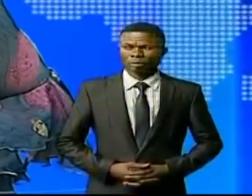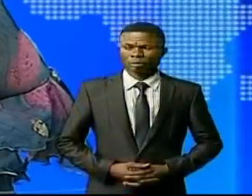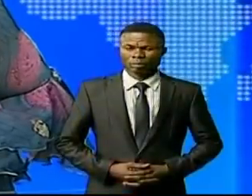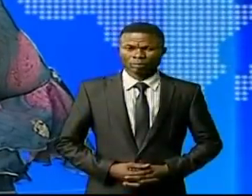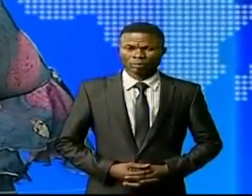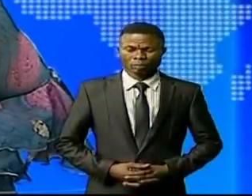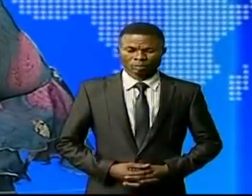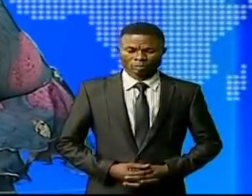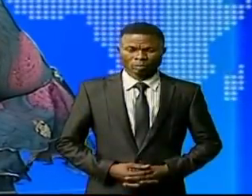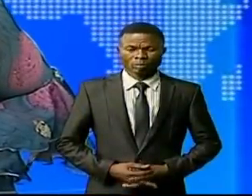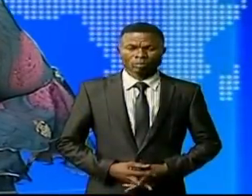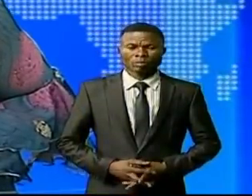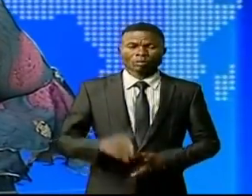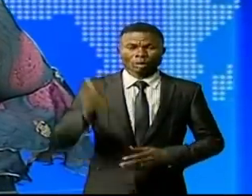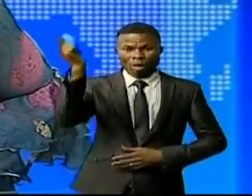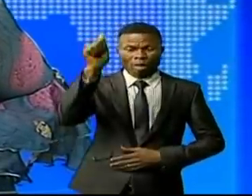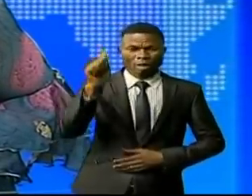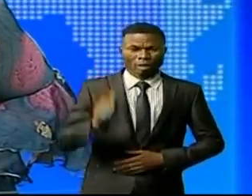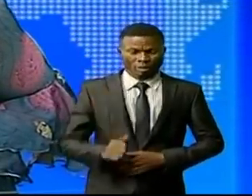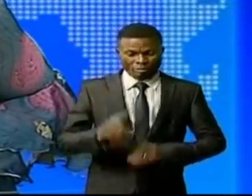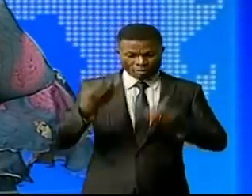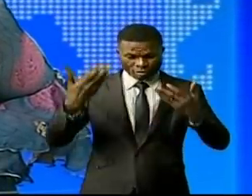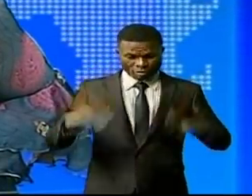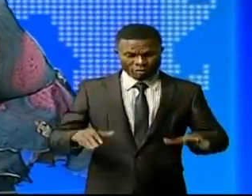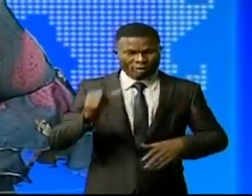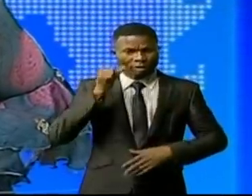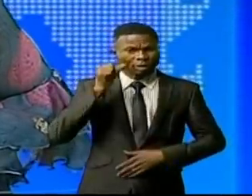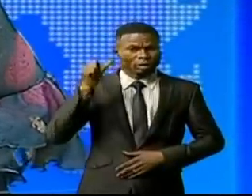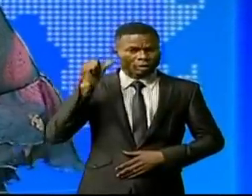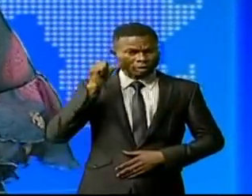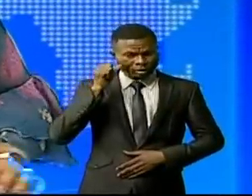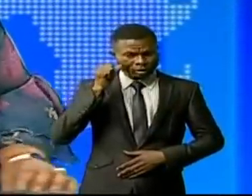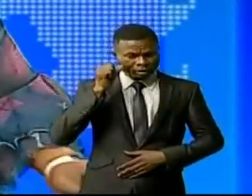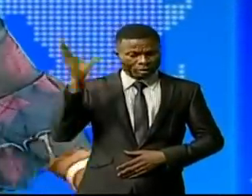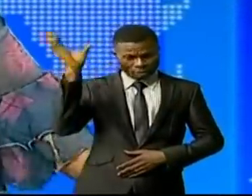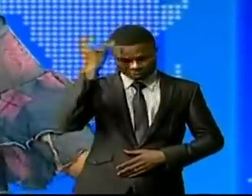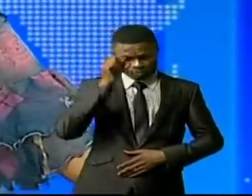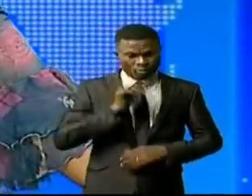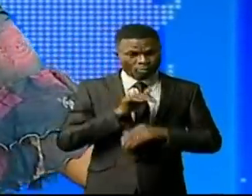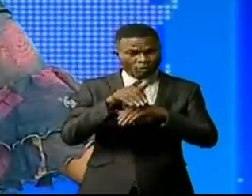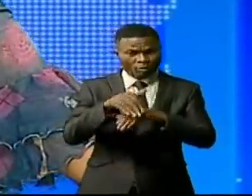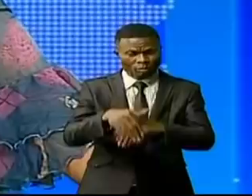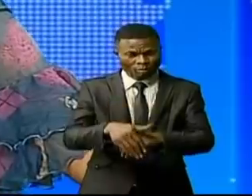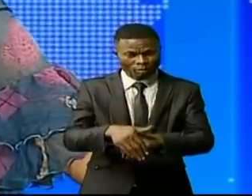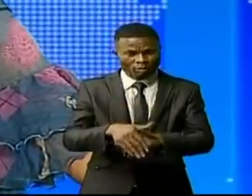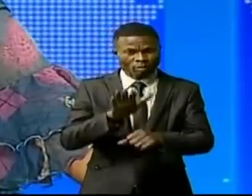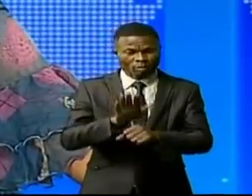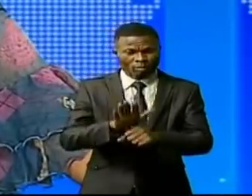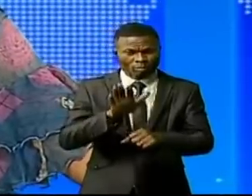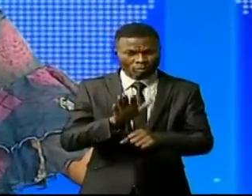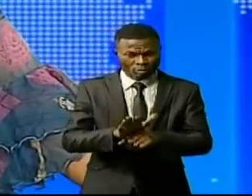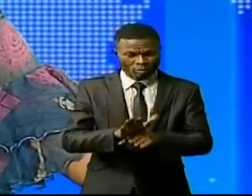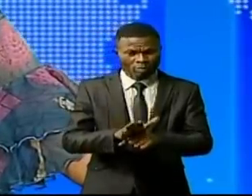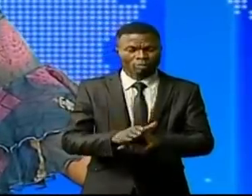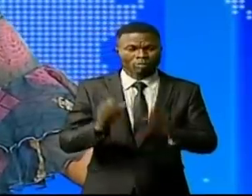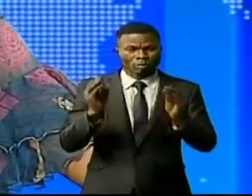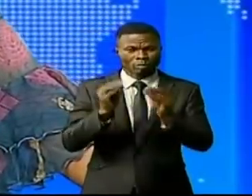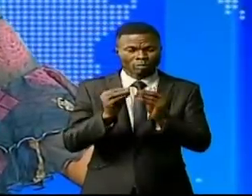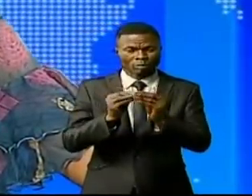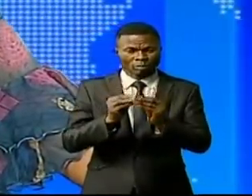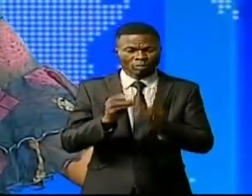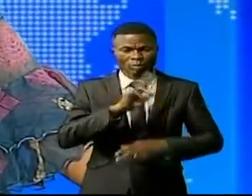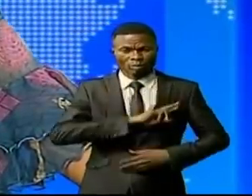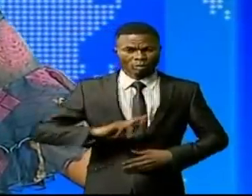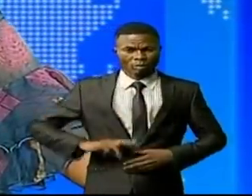Expo Dubaï 2020 a fermé ses portes hier, l'on retiendra la participation active à ces assises de la République